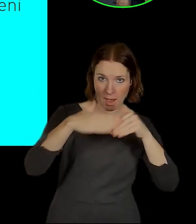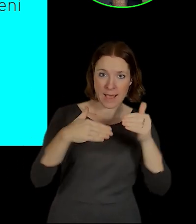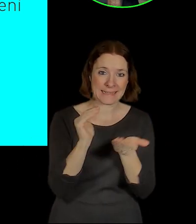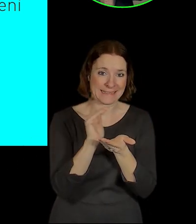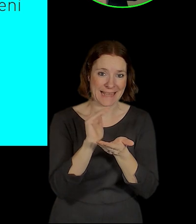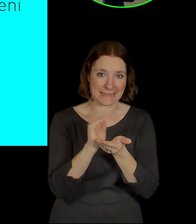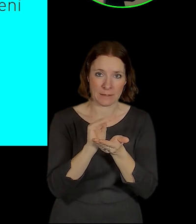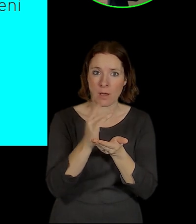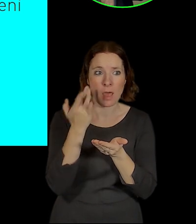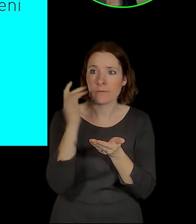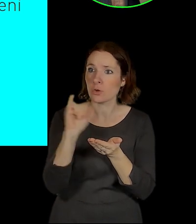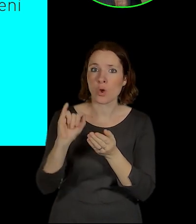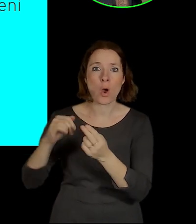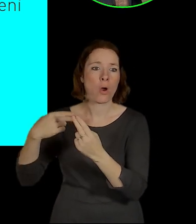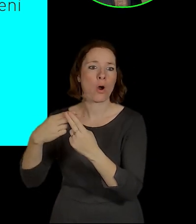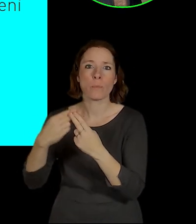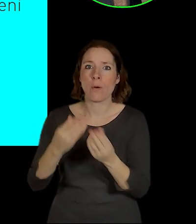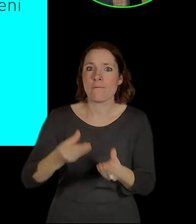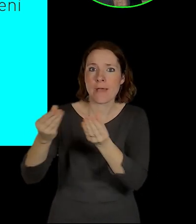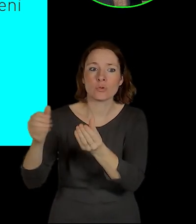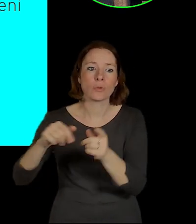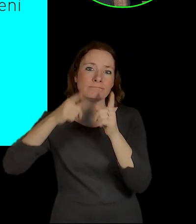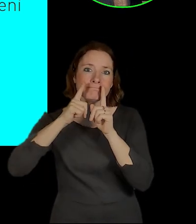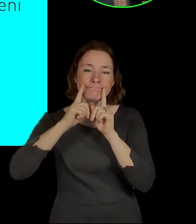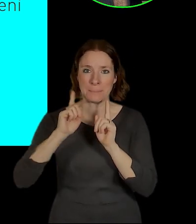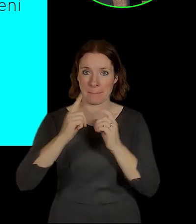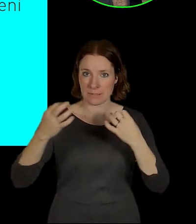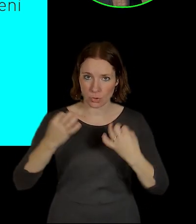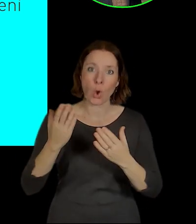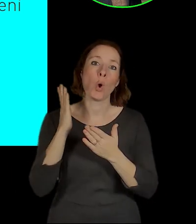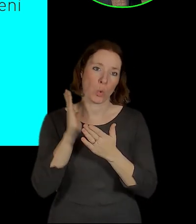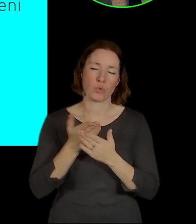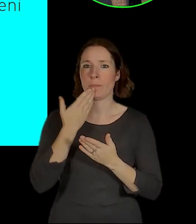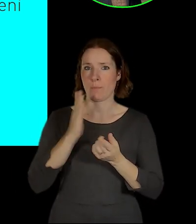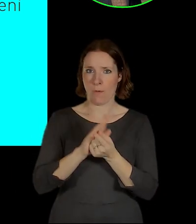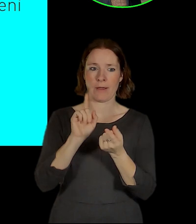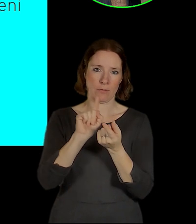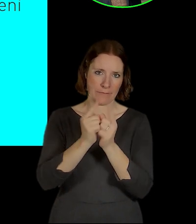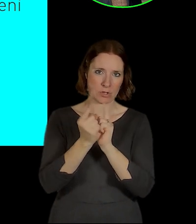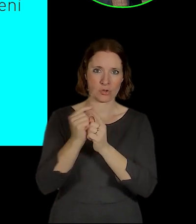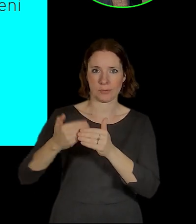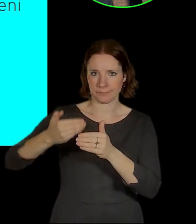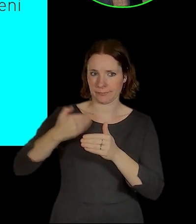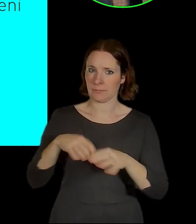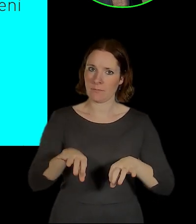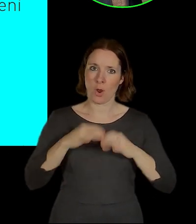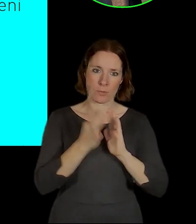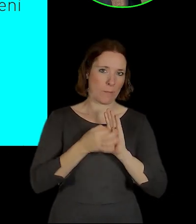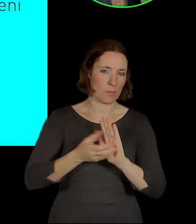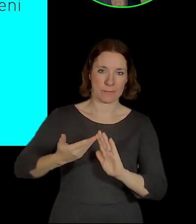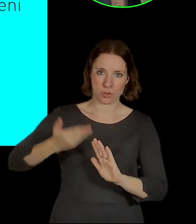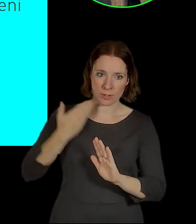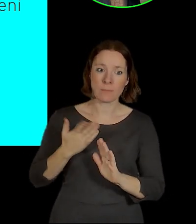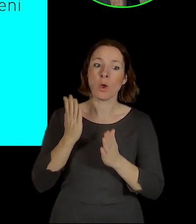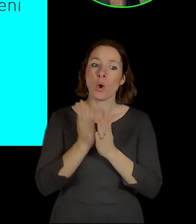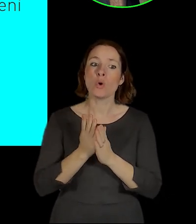nevědělo se, kdo se o to vlastně má starat. Tak to jsme vyřešili už v minulém volebním období a spustili jsme studii, která má